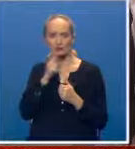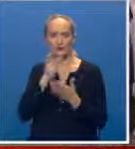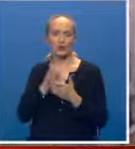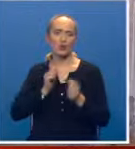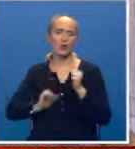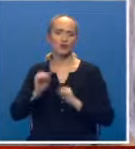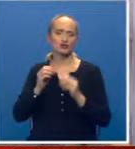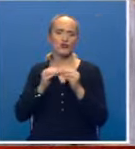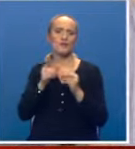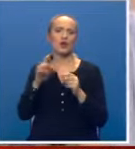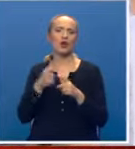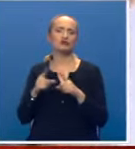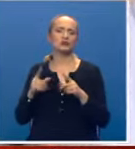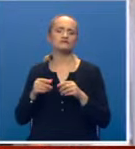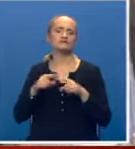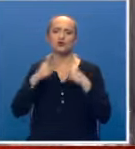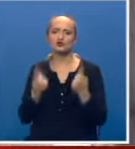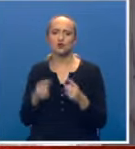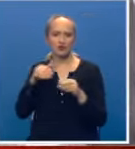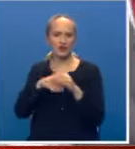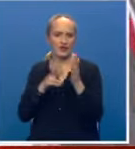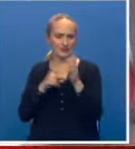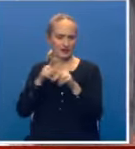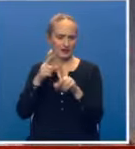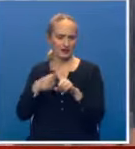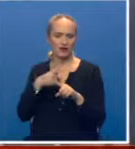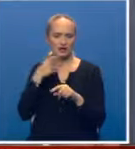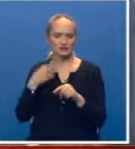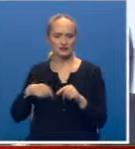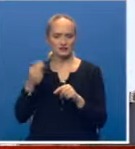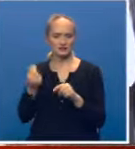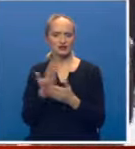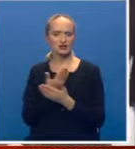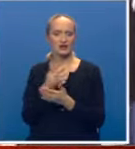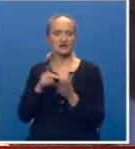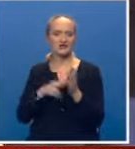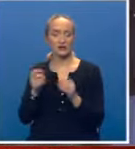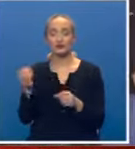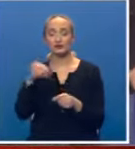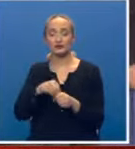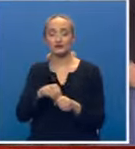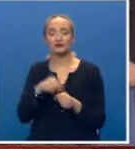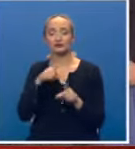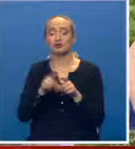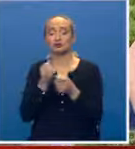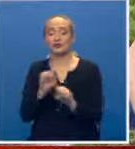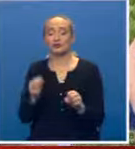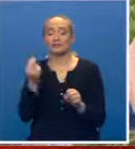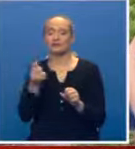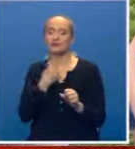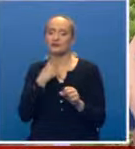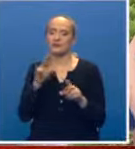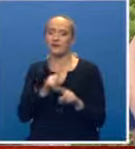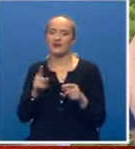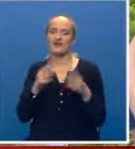ugrožena biološka egzistencija u granicama NDH, izjavila je predsjednica Srpske Željka Cvijanović. Dodavši, rječ sloboda u srpskom jeziku